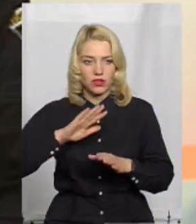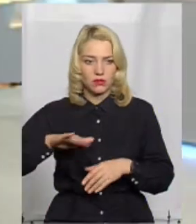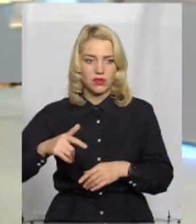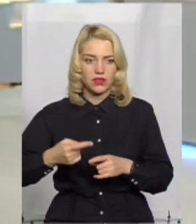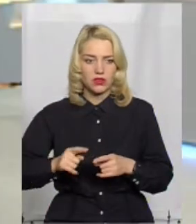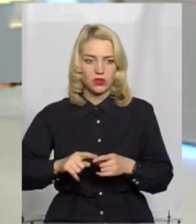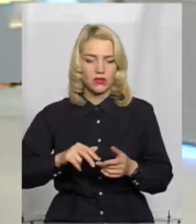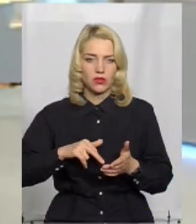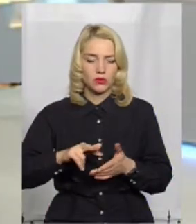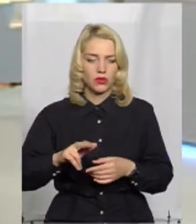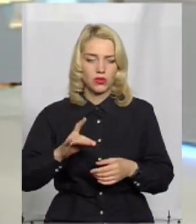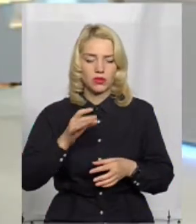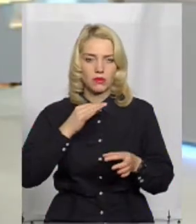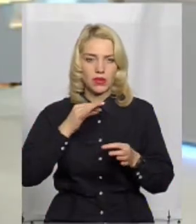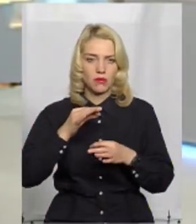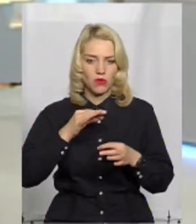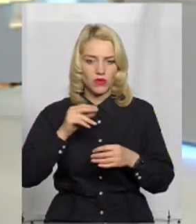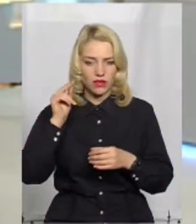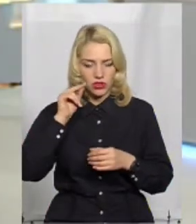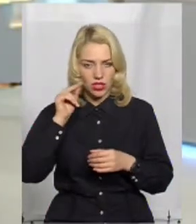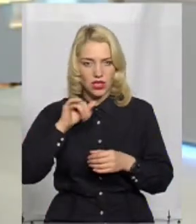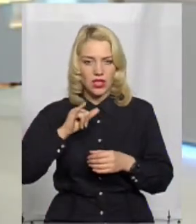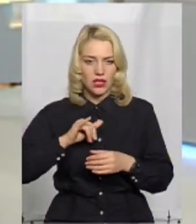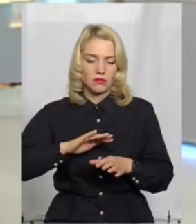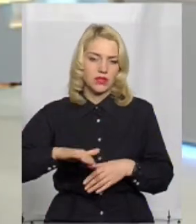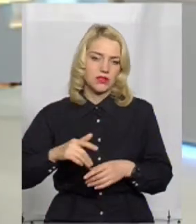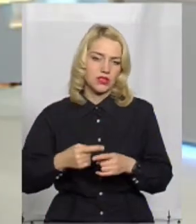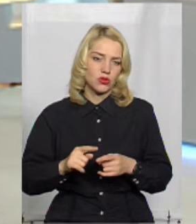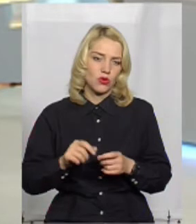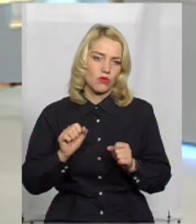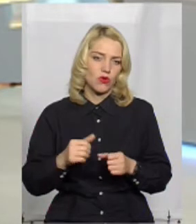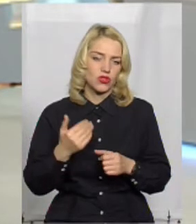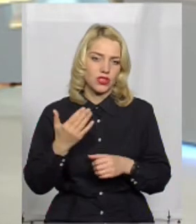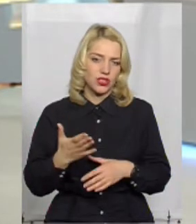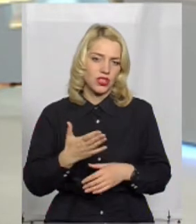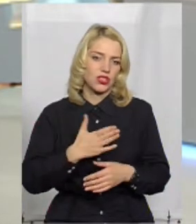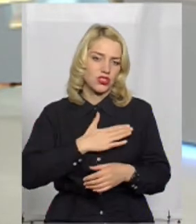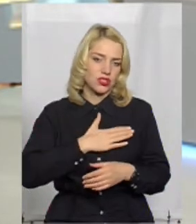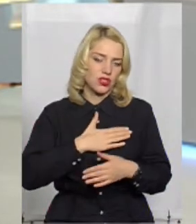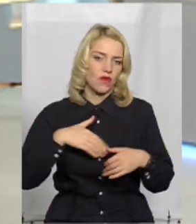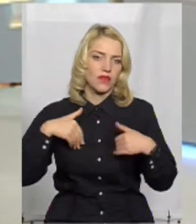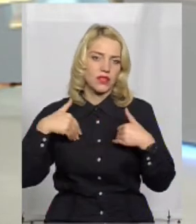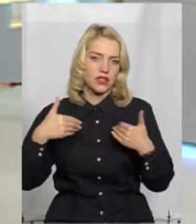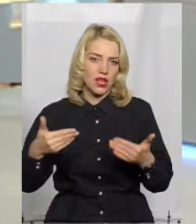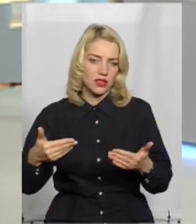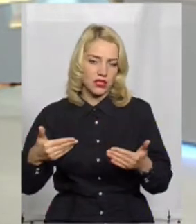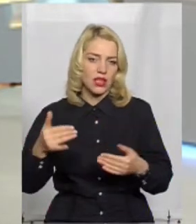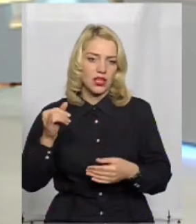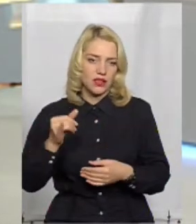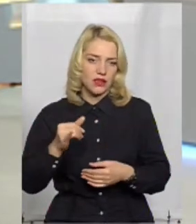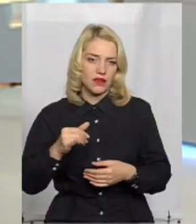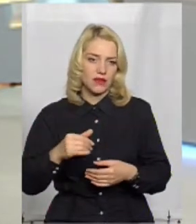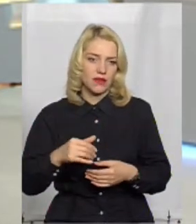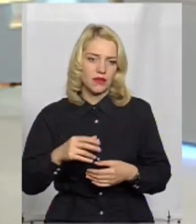проходять чотири модулі навчання, і вже після цього можна їх щиро вітати та номінувати в